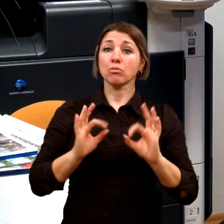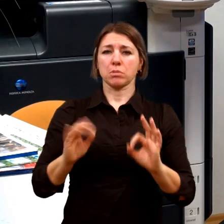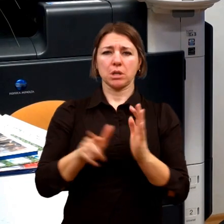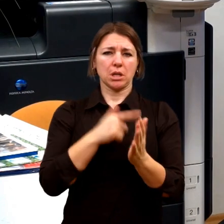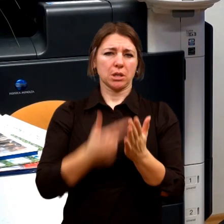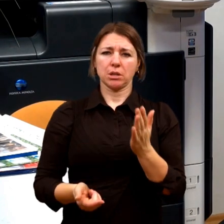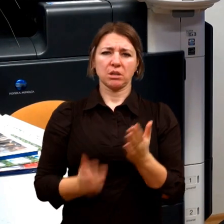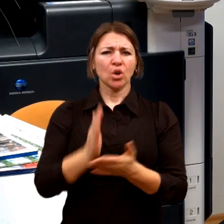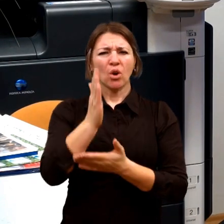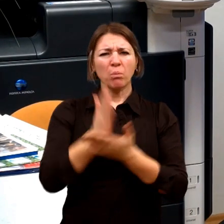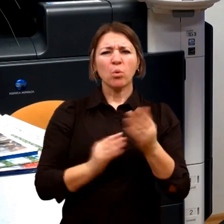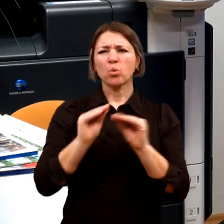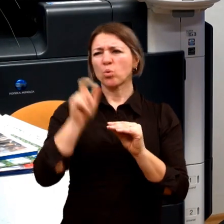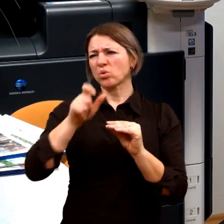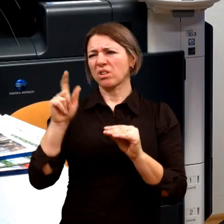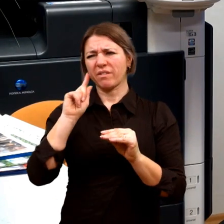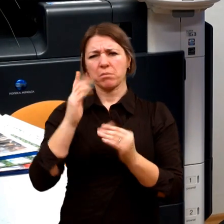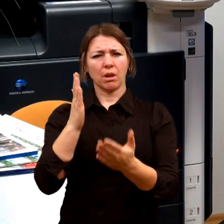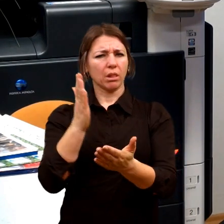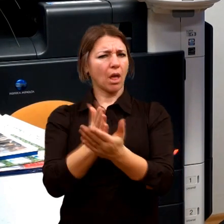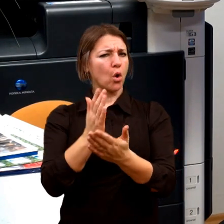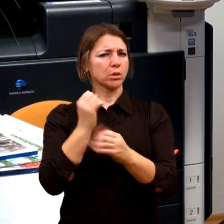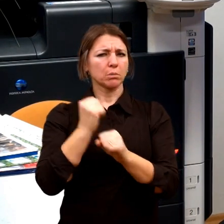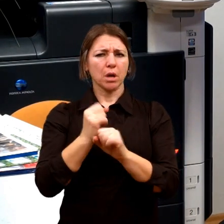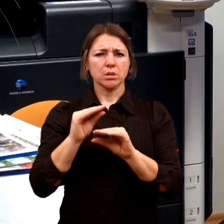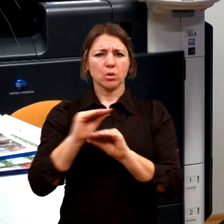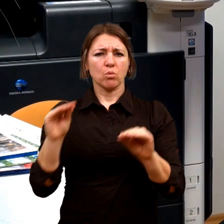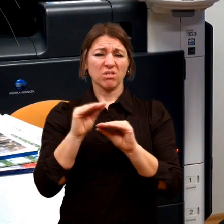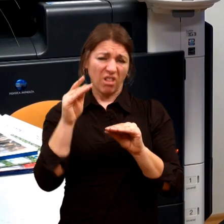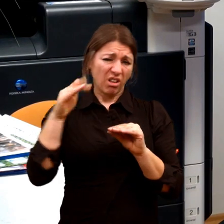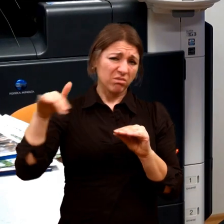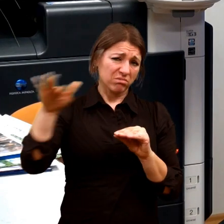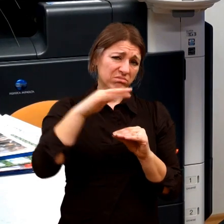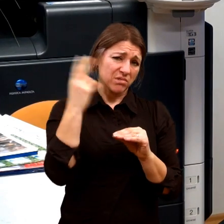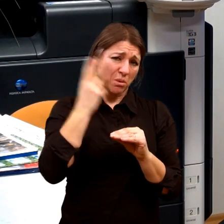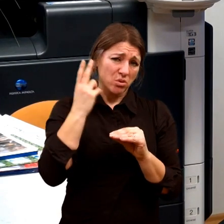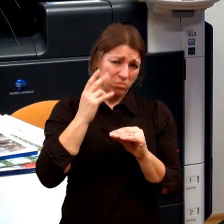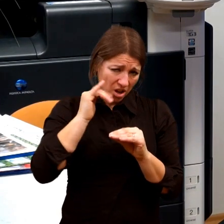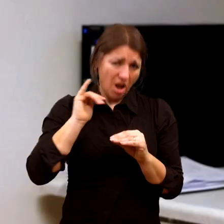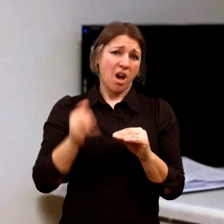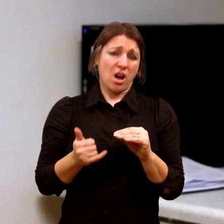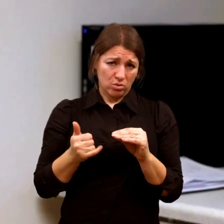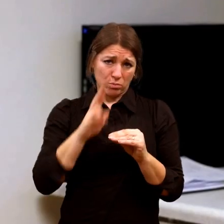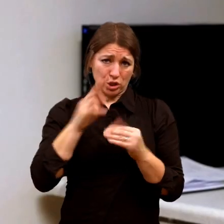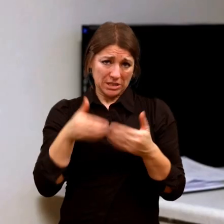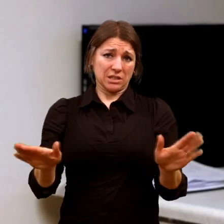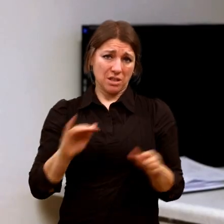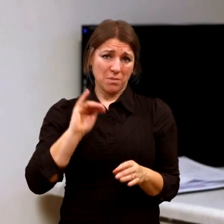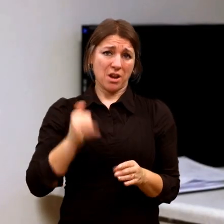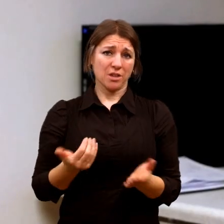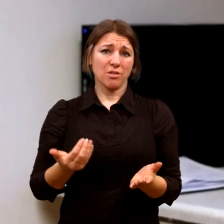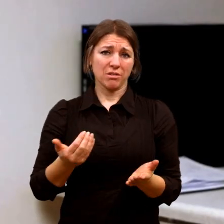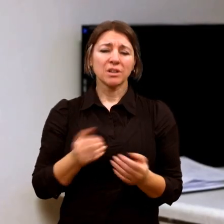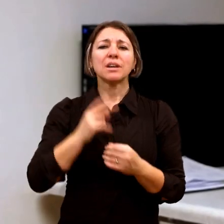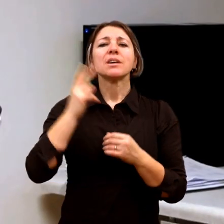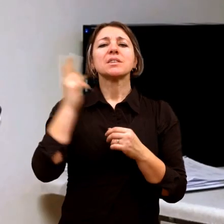bychom někdy tam úplně neviděli radši. Samozřejmě i mezi nimi,